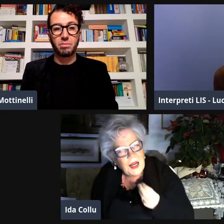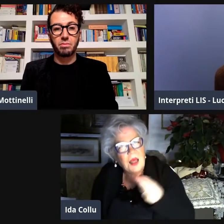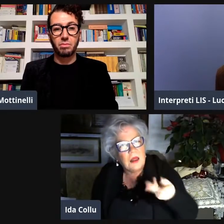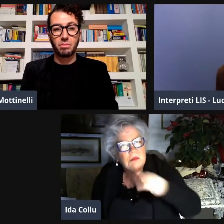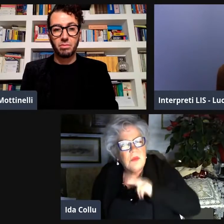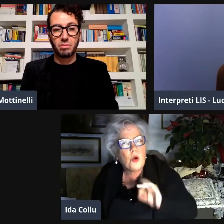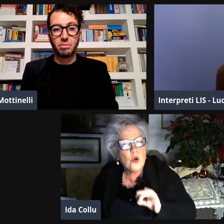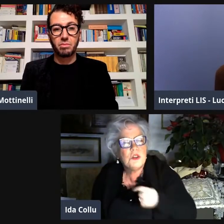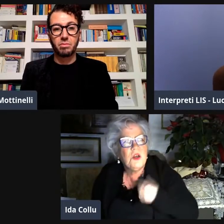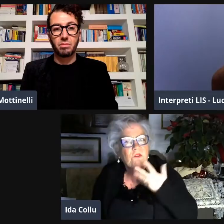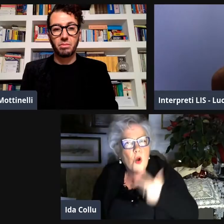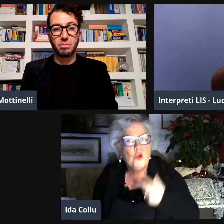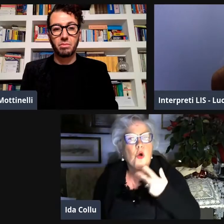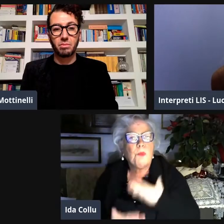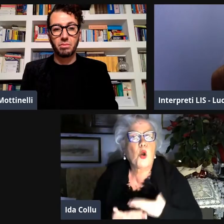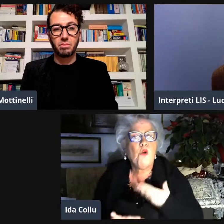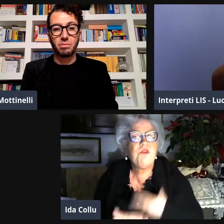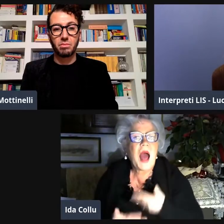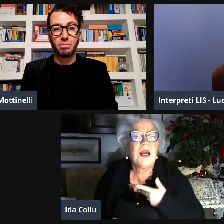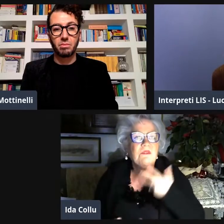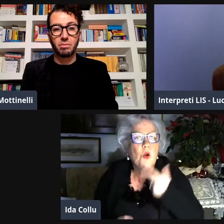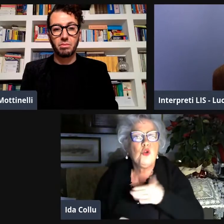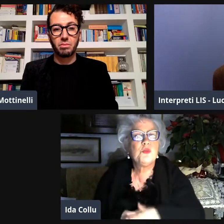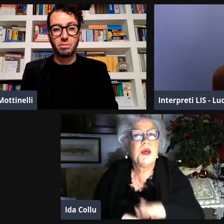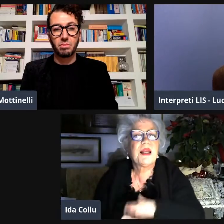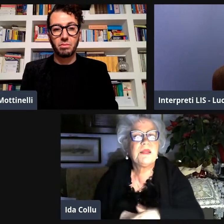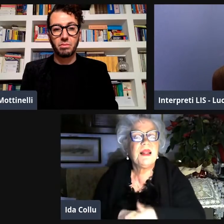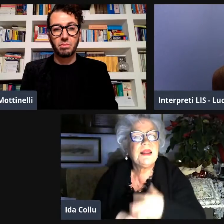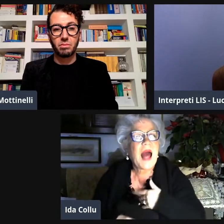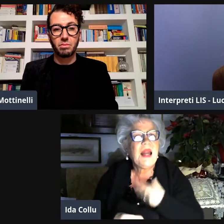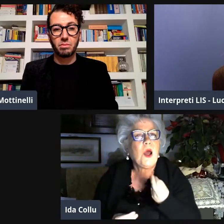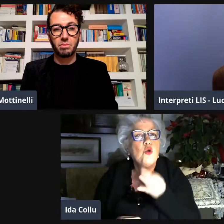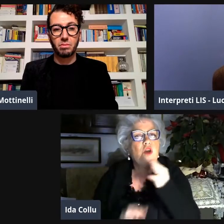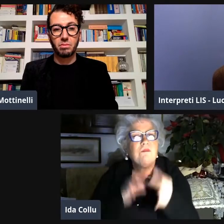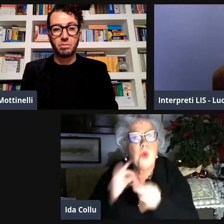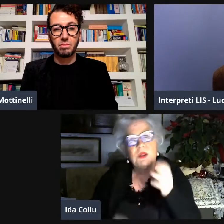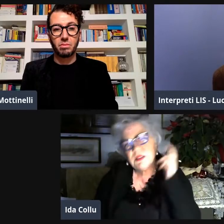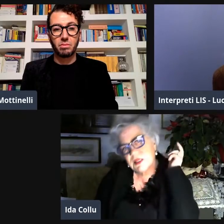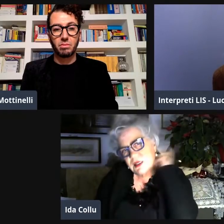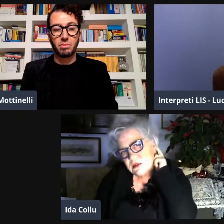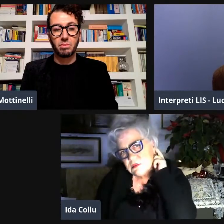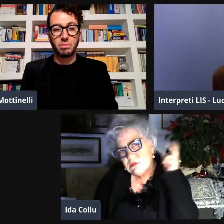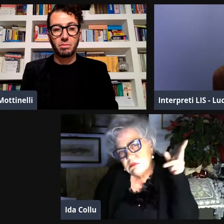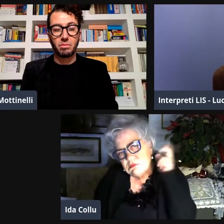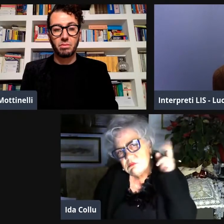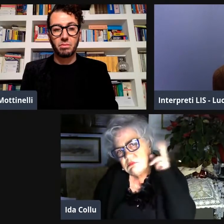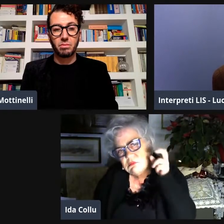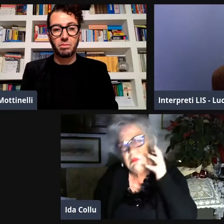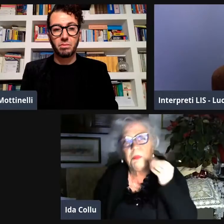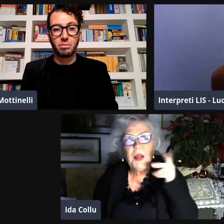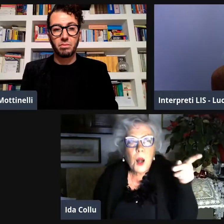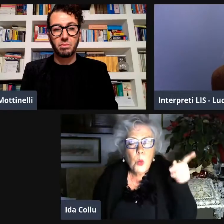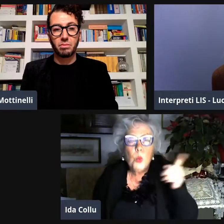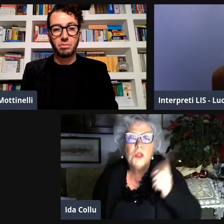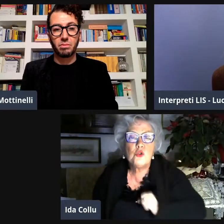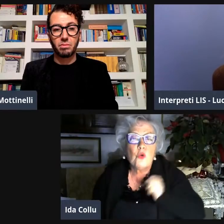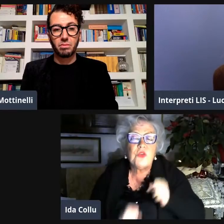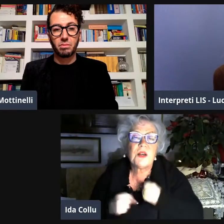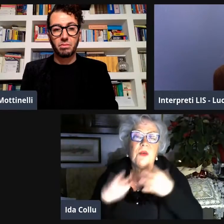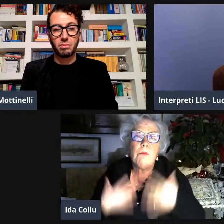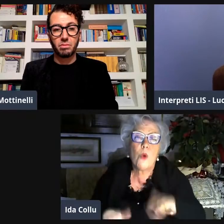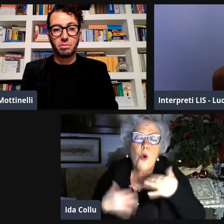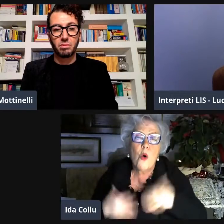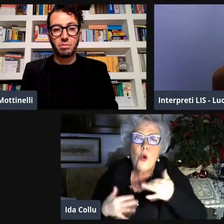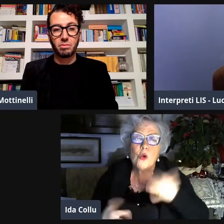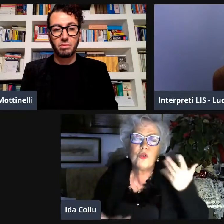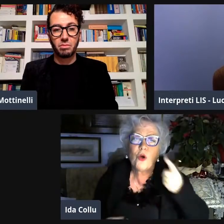con un impianto. e gli detto ma perché lo fai? E mi aveva risposto così perché lui voleva provare. Voleva provare l'esperienza sulla sua pelle dell'impianto. Lui